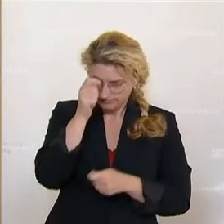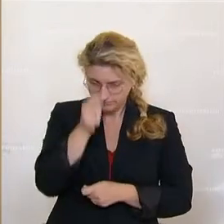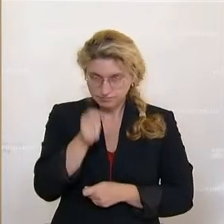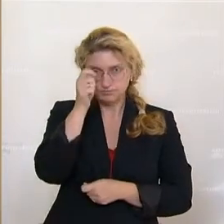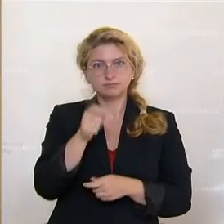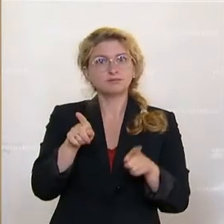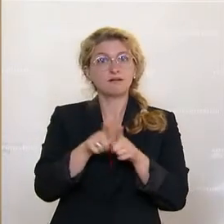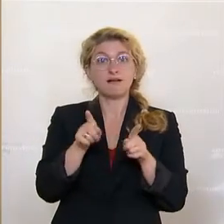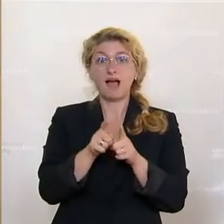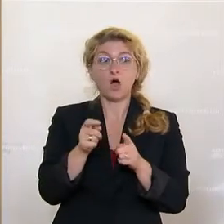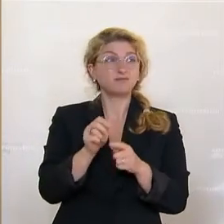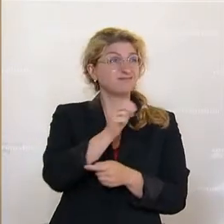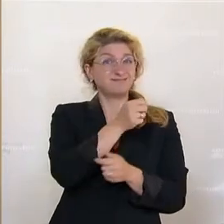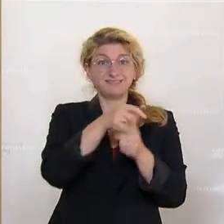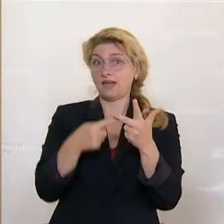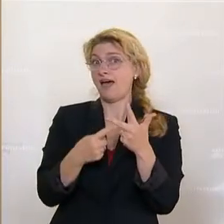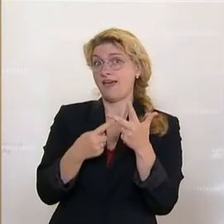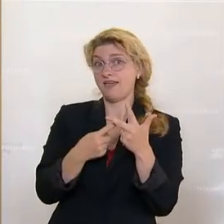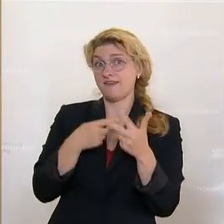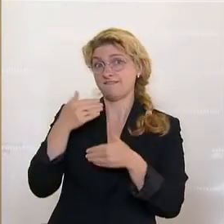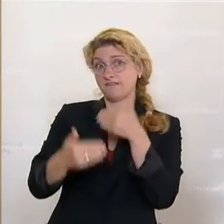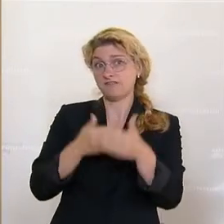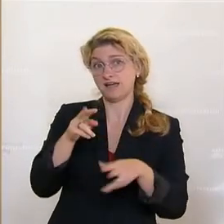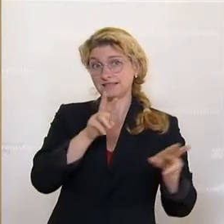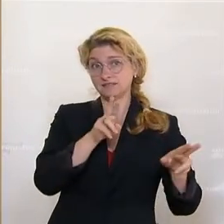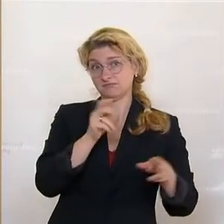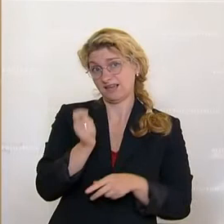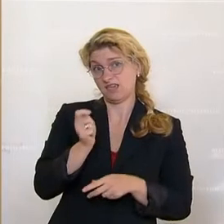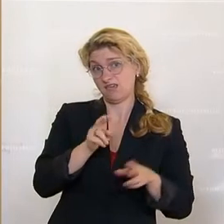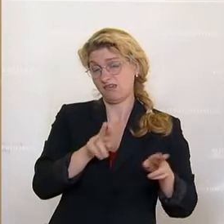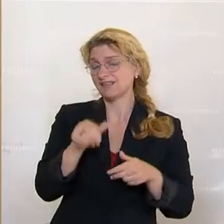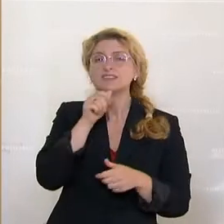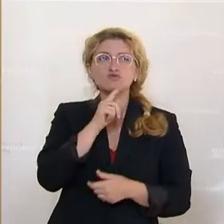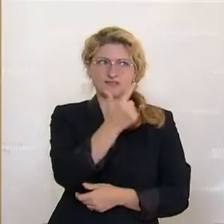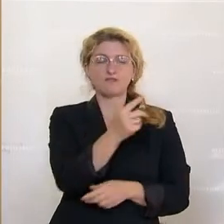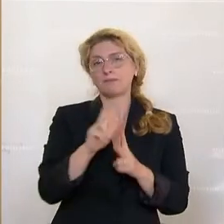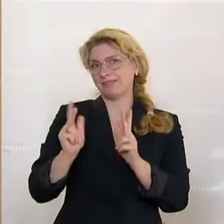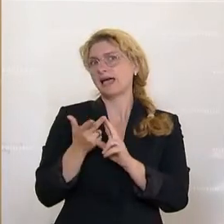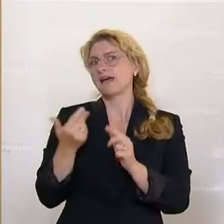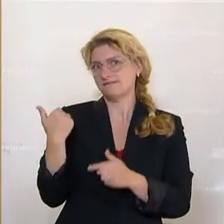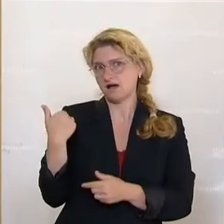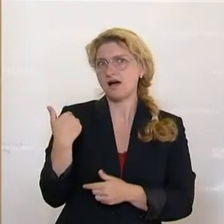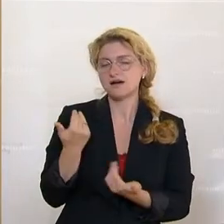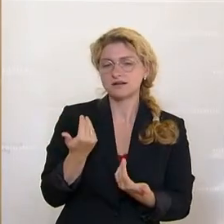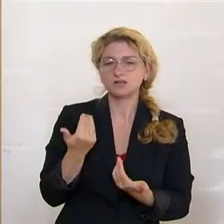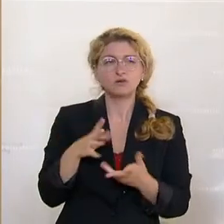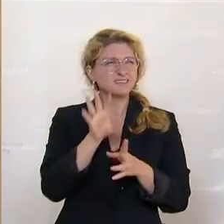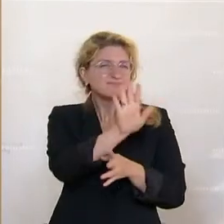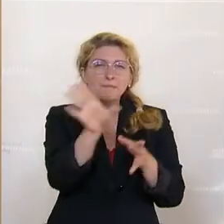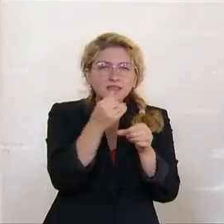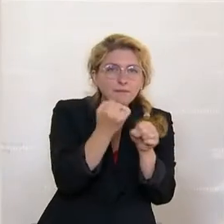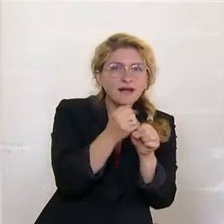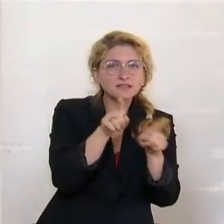für alle drei Verfahrensrichter. Wir hatten ja nicht nur zwei, sondern drei. Und für die beiden Verfahrensanwälte, für deren Mitarbeiter, für die gesamte